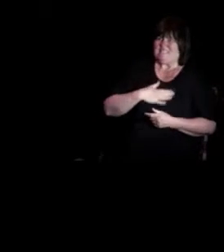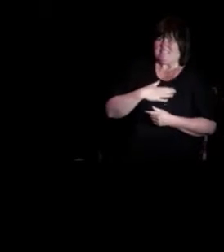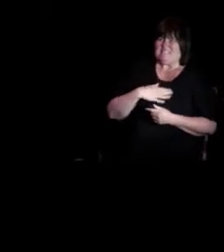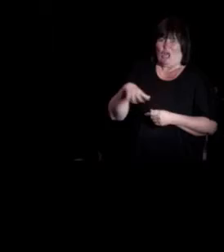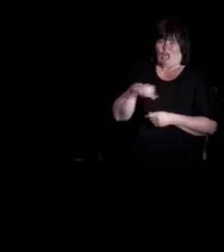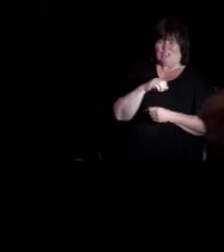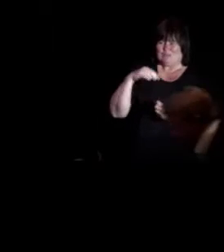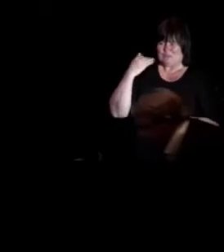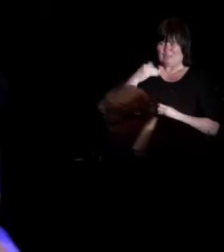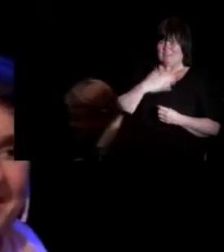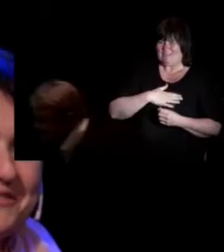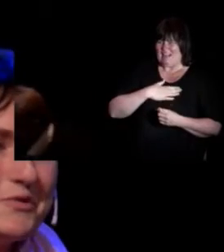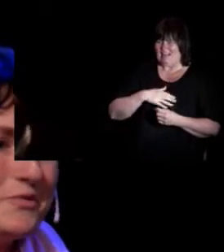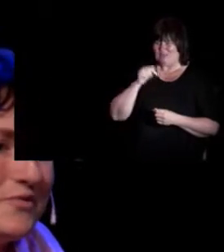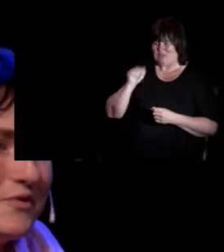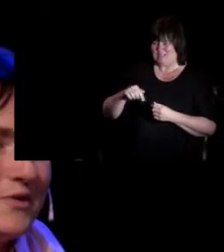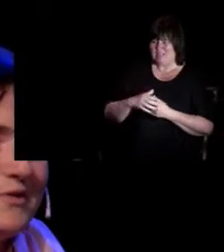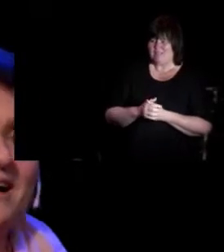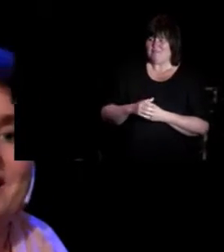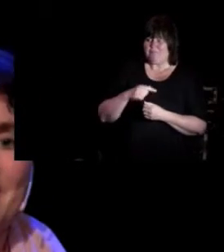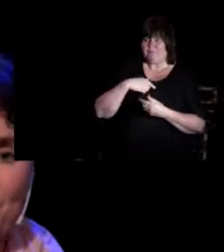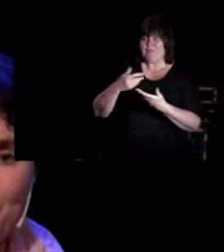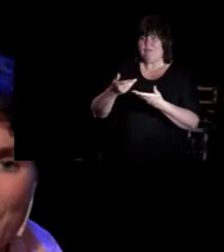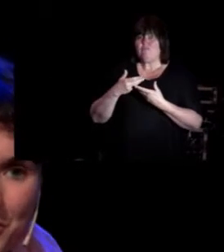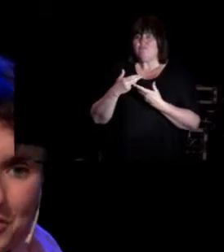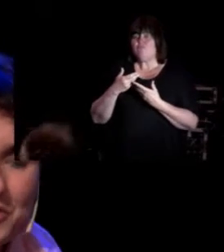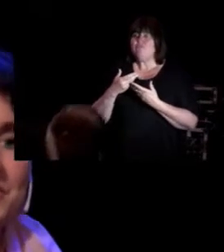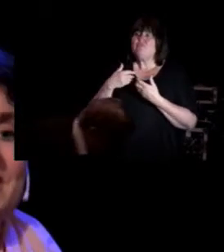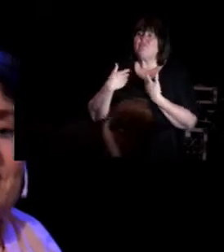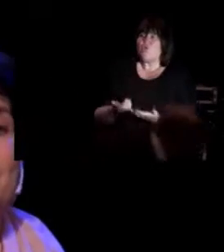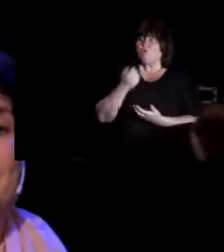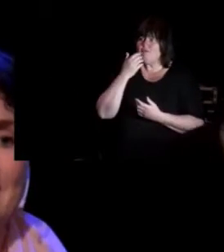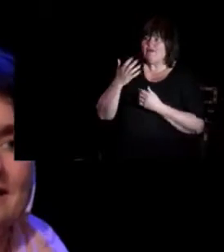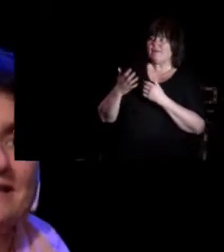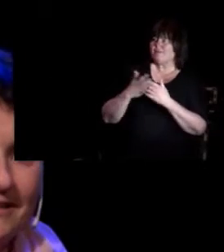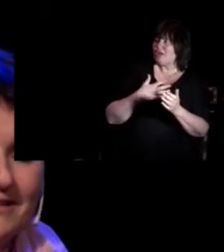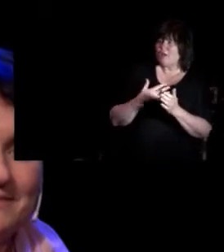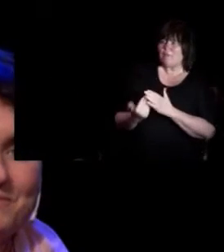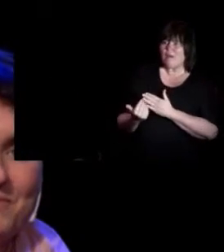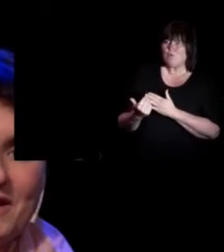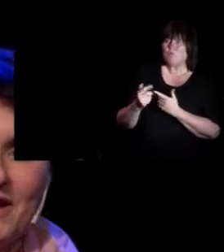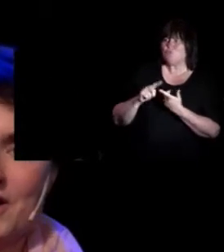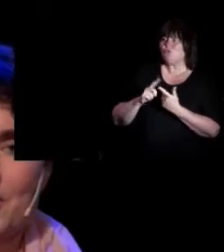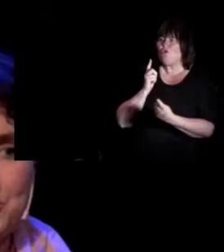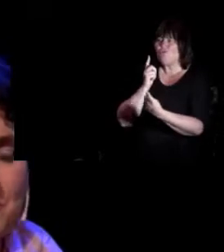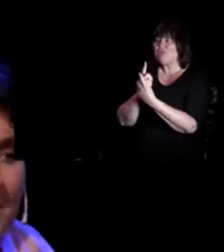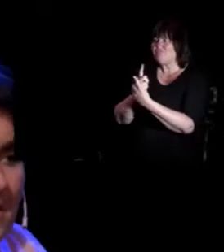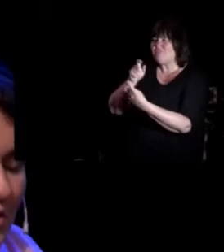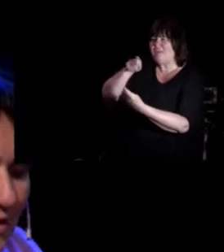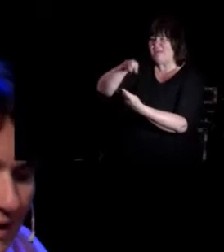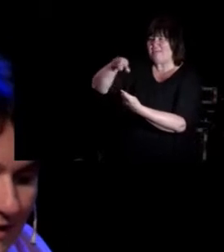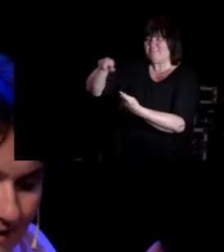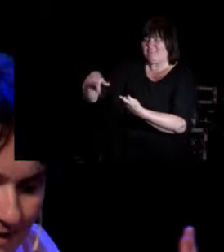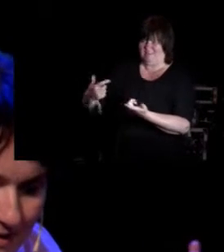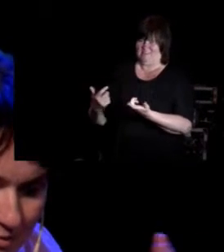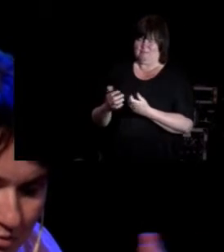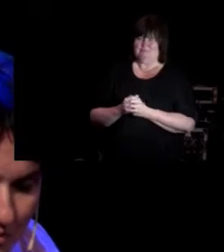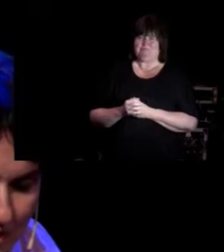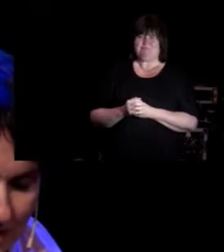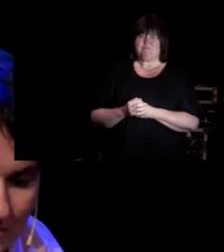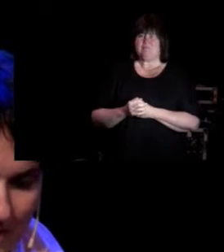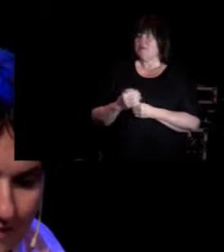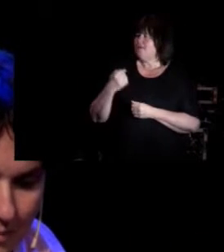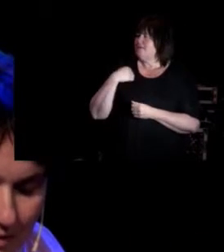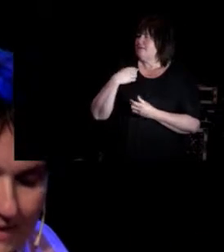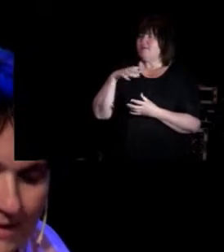studenter. Det var jo å få vært terapeut og treff klienter. Og så var det sånn da jeg tok